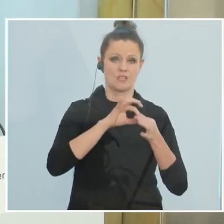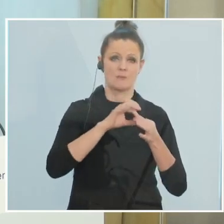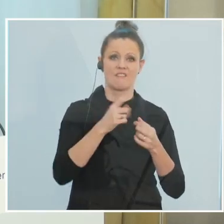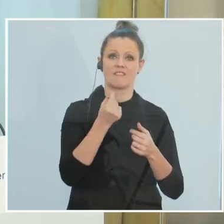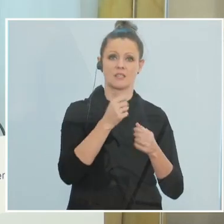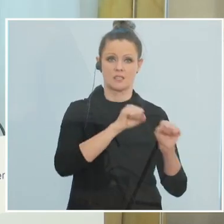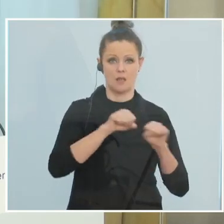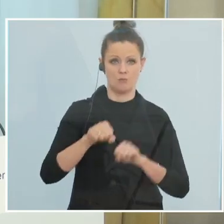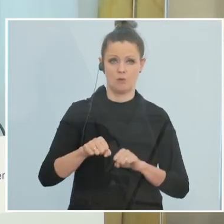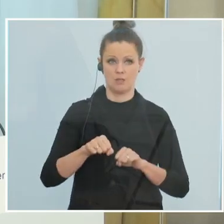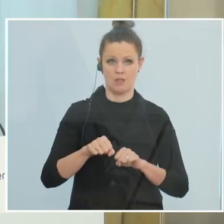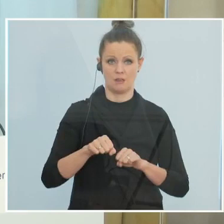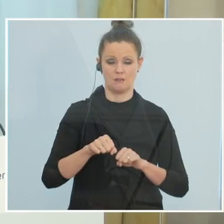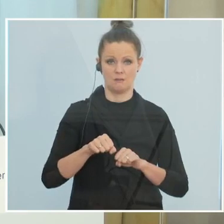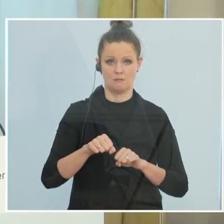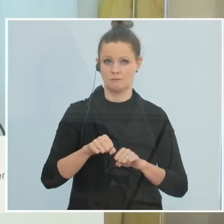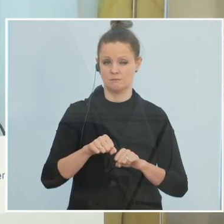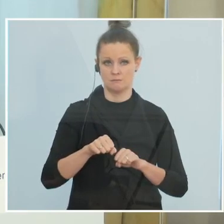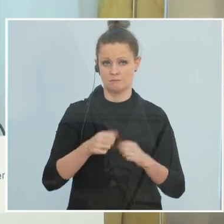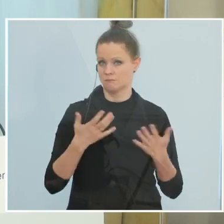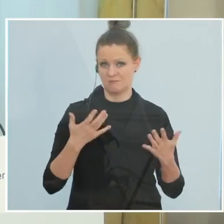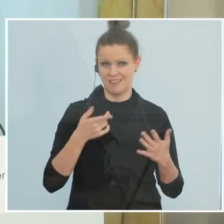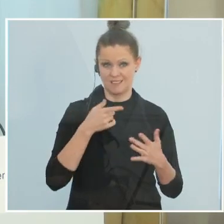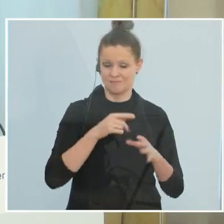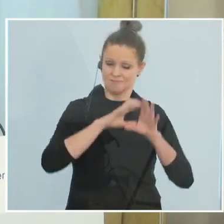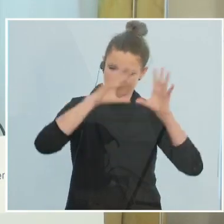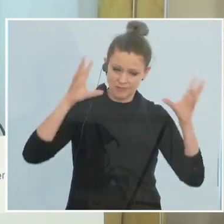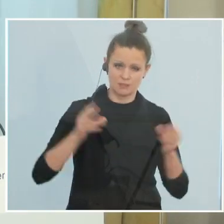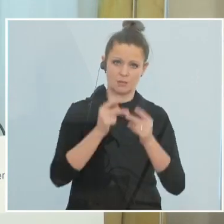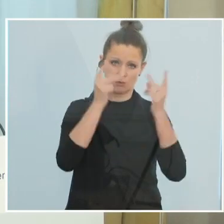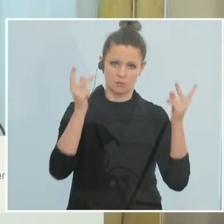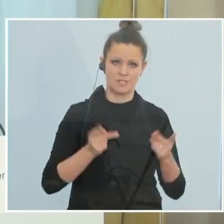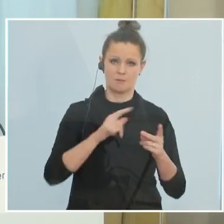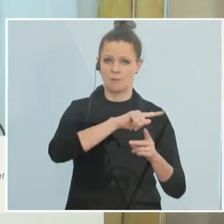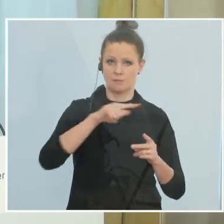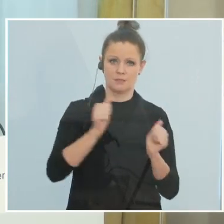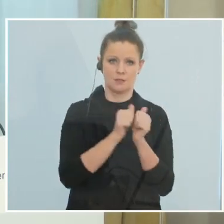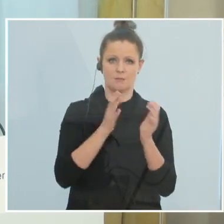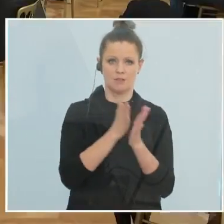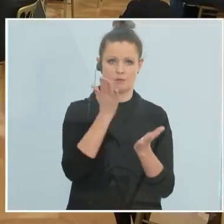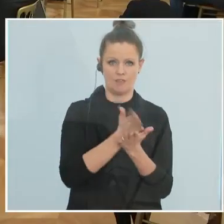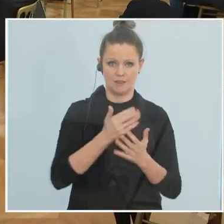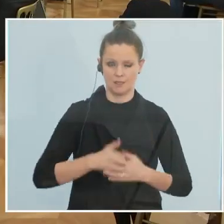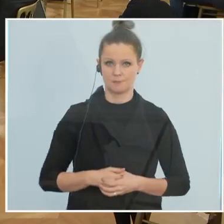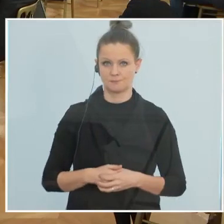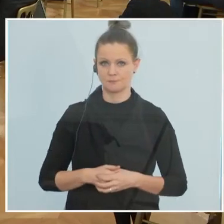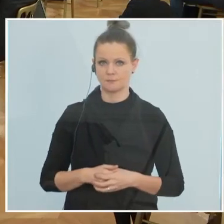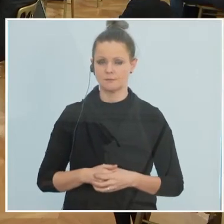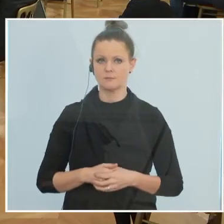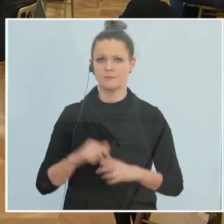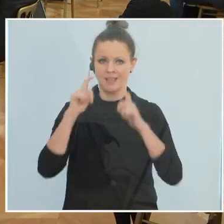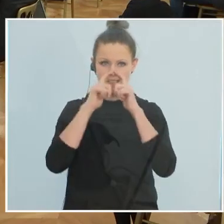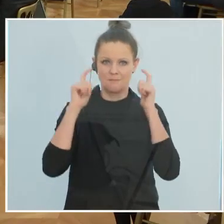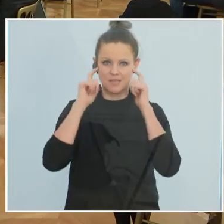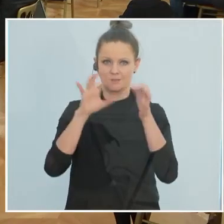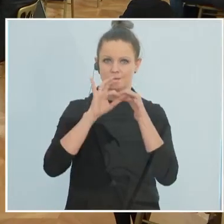scheitern kann und scheitern darf. Definitiv das Gesamtkonzept bis Mittwoch. Ich möchte mich, was die Masken betrifft, bei den